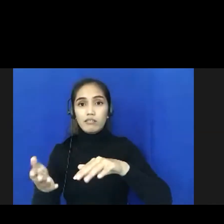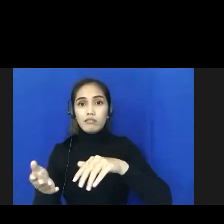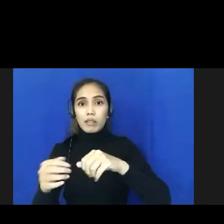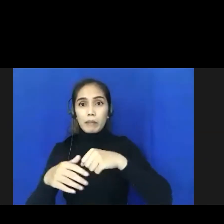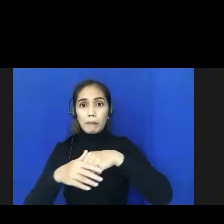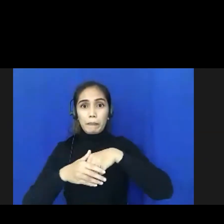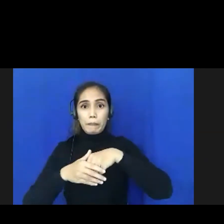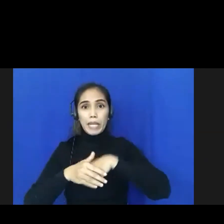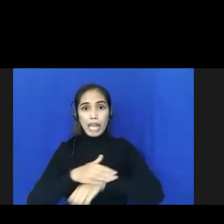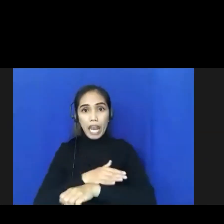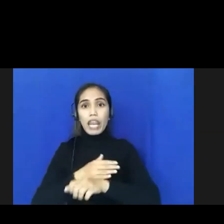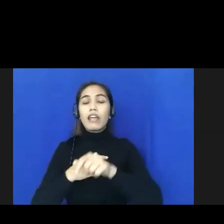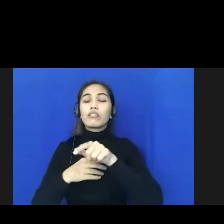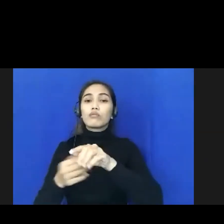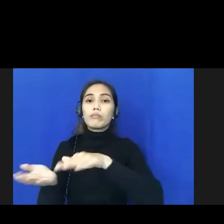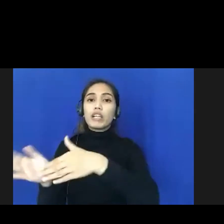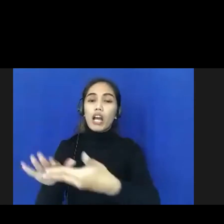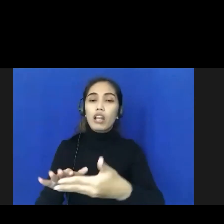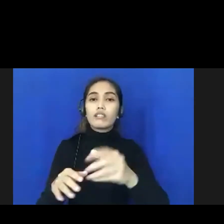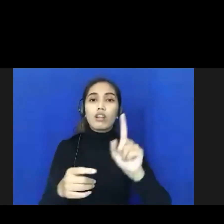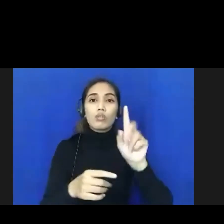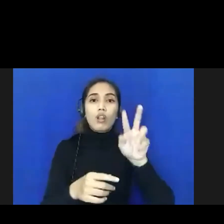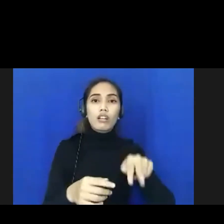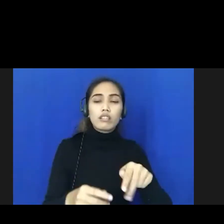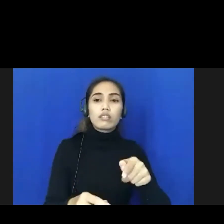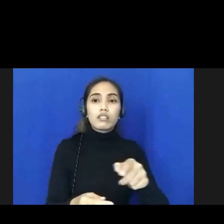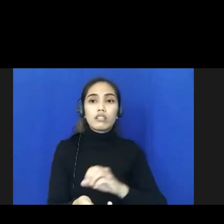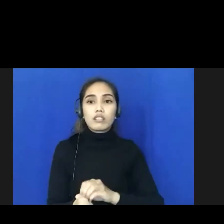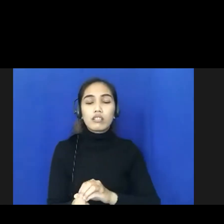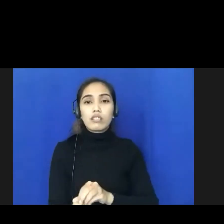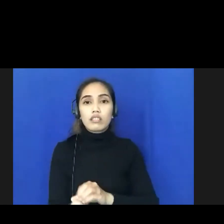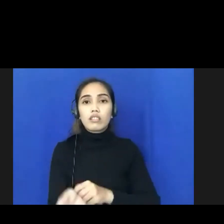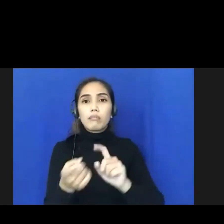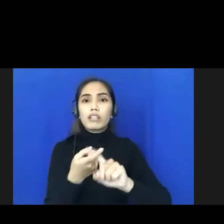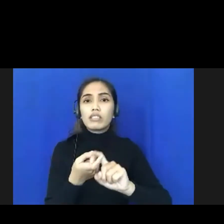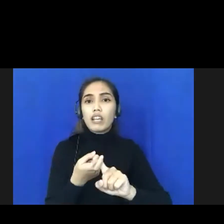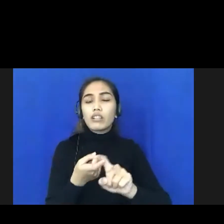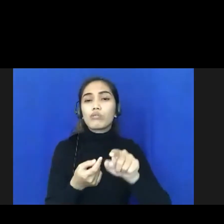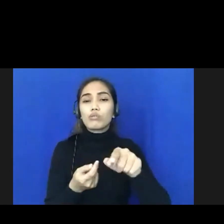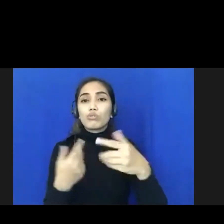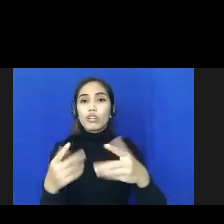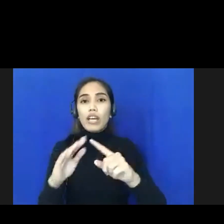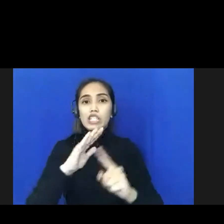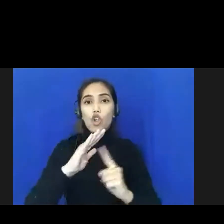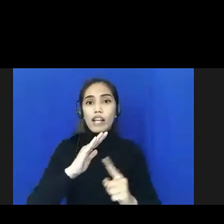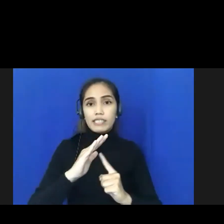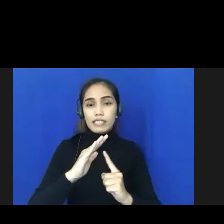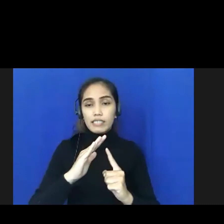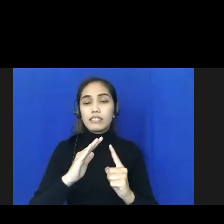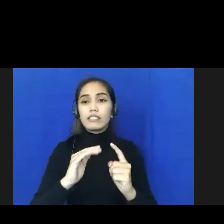kemudian ada lagi satu lagi yang temannya yang meninggal hari ini sudah di isolasi di